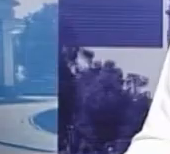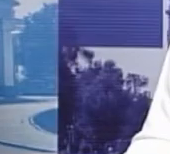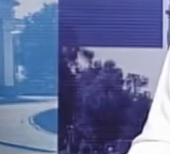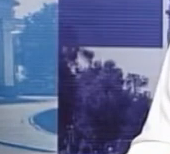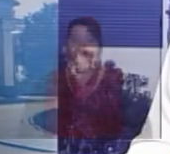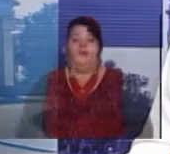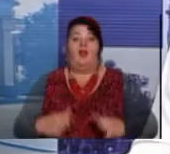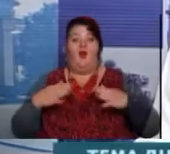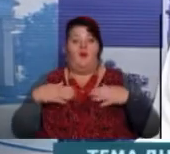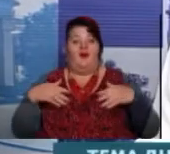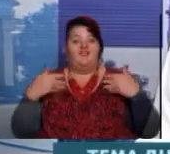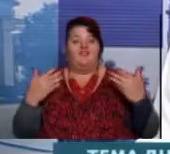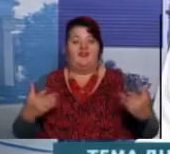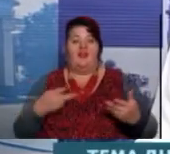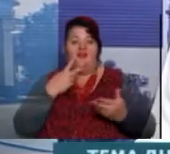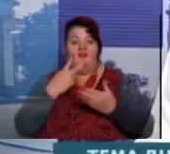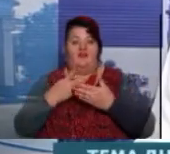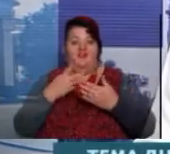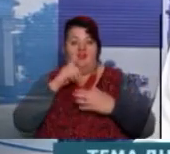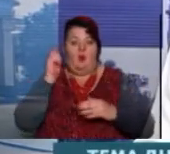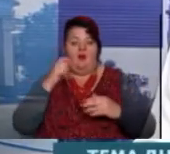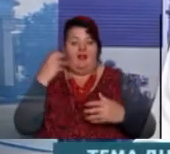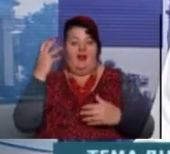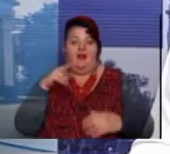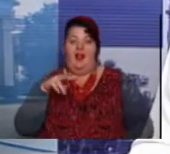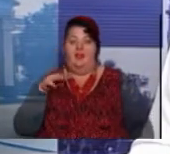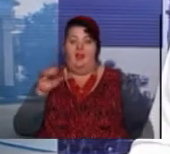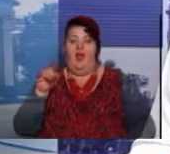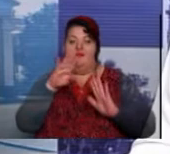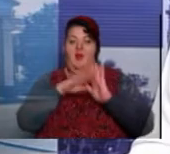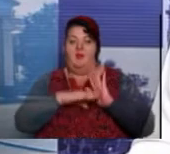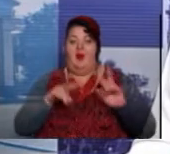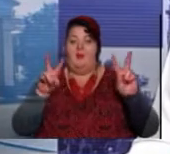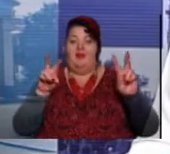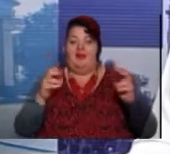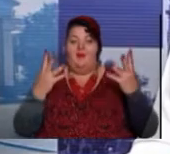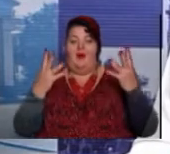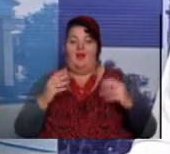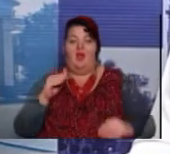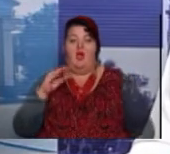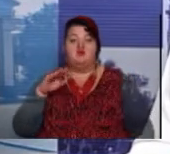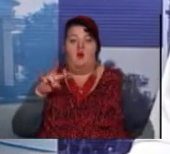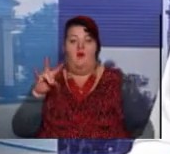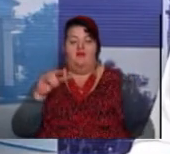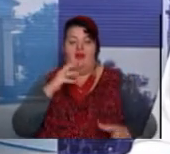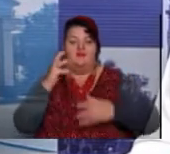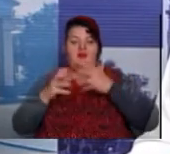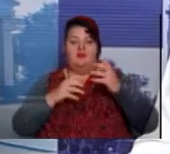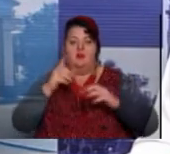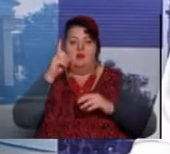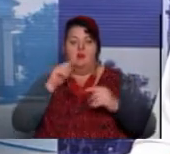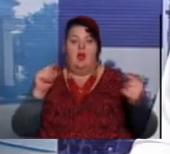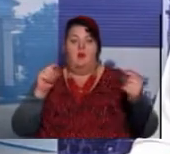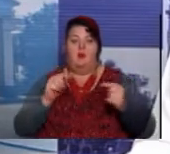Мої вітання в ефірі Суспільного та Українського радіо Алтава програма «Тема дня». Жовтень – всесвітній місяць боротьби проти раку